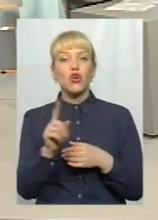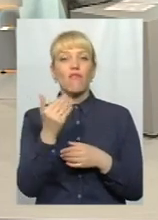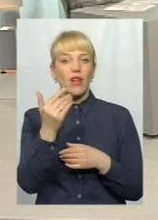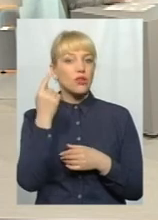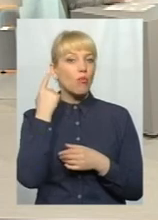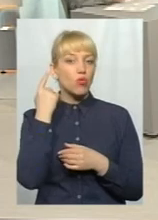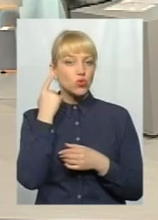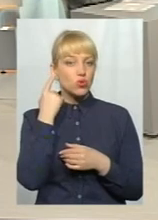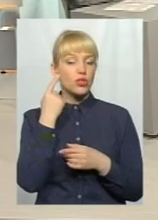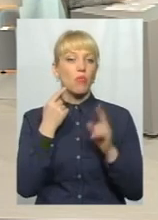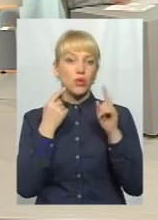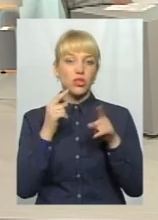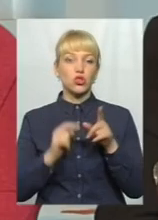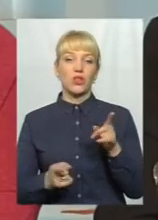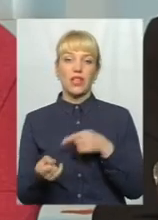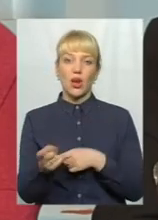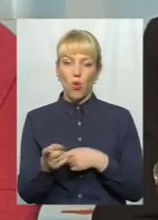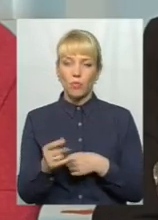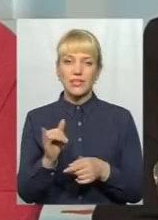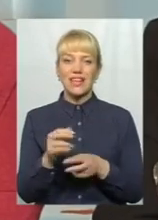звернення Тернопільської обласної ради, і Івано-Франківської